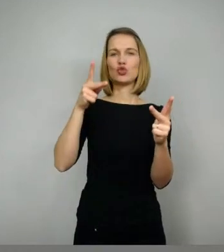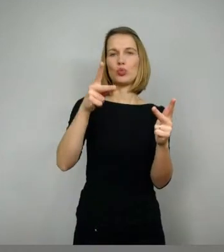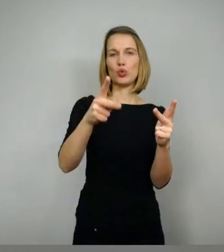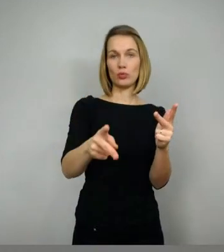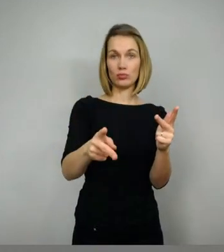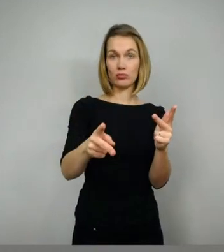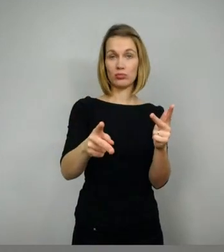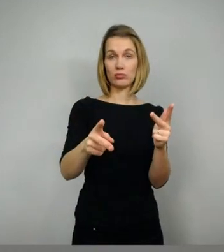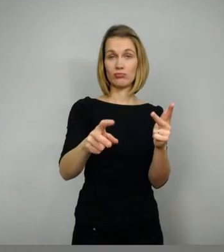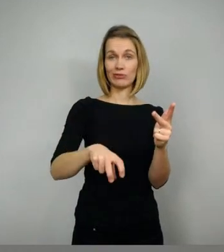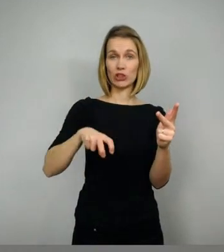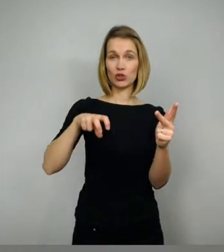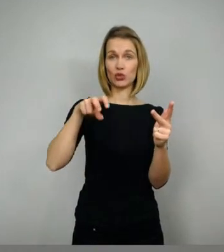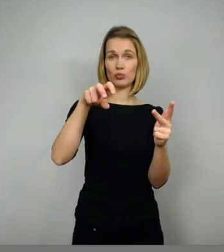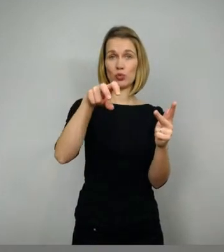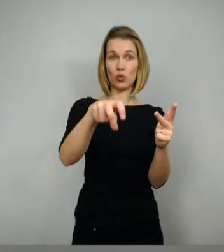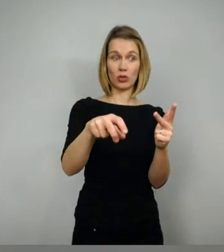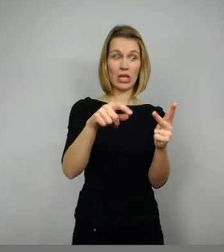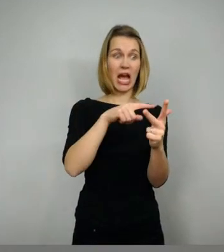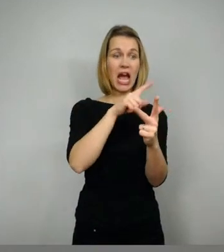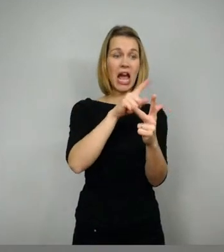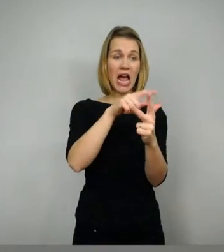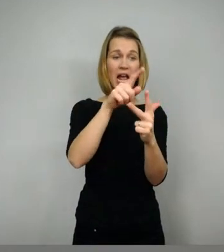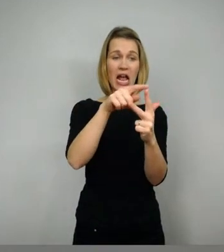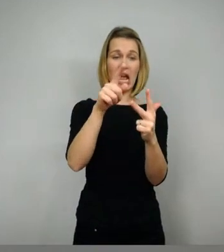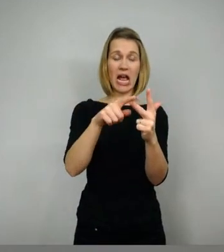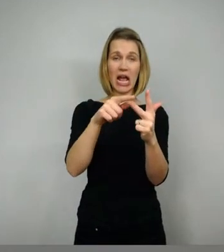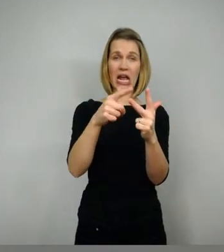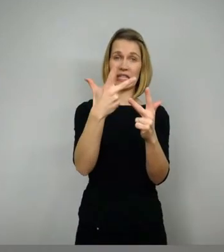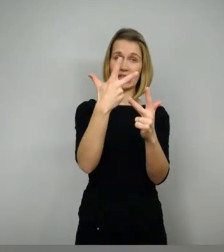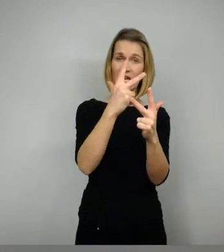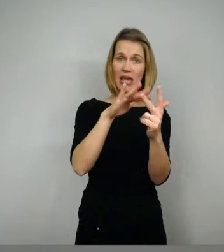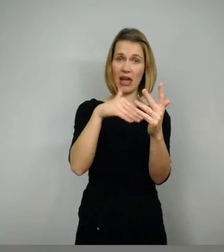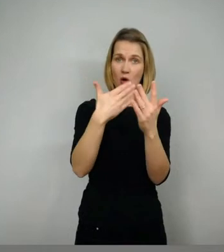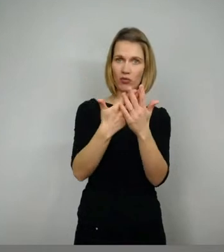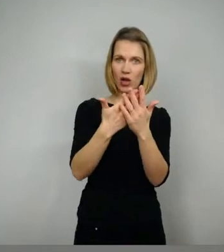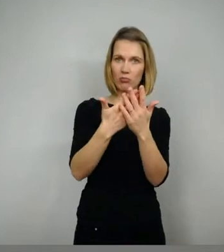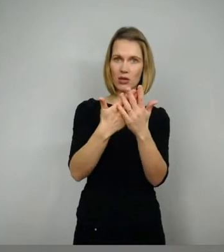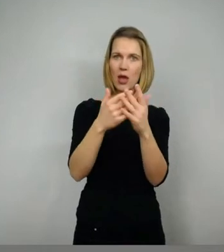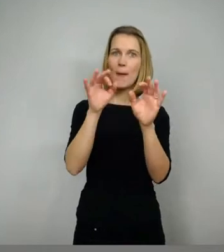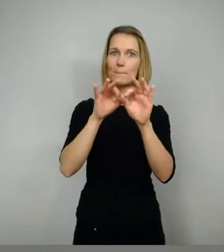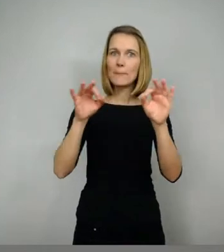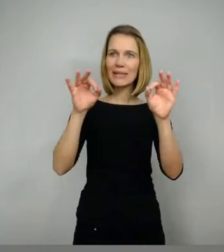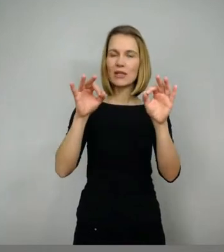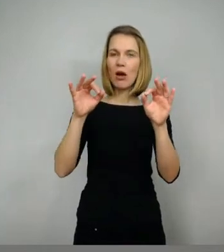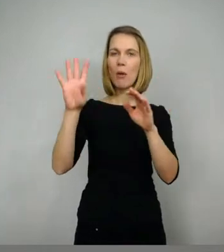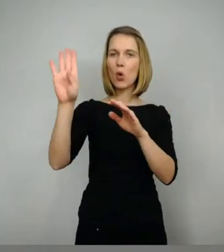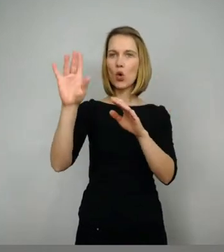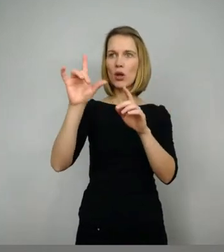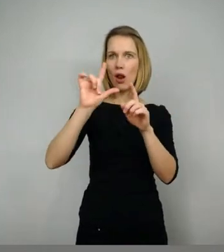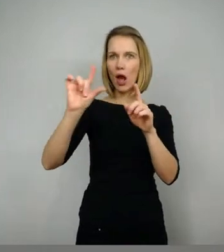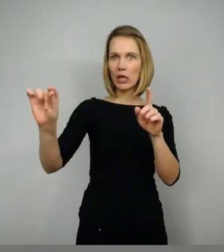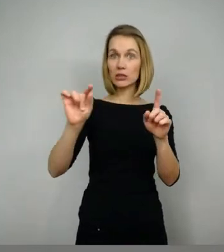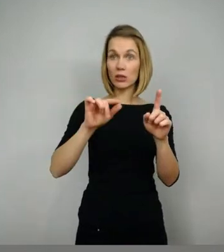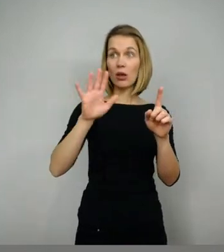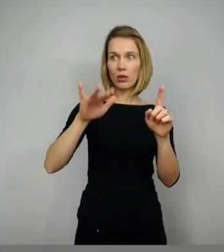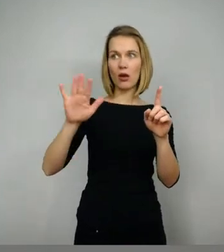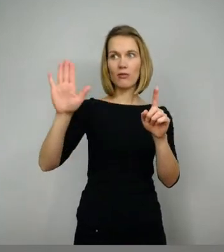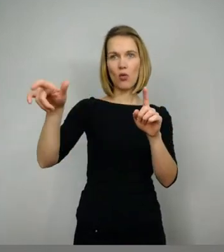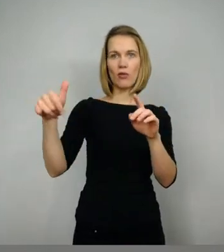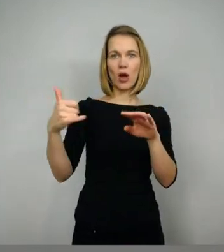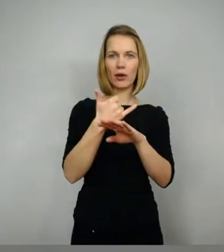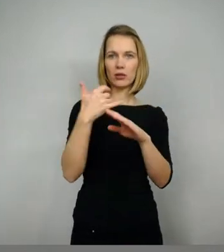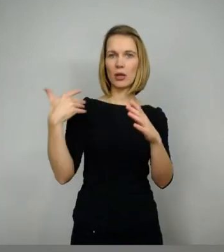Und nur wer diese drei, alle drei Aufgaben besser macht als Brünnhild, der darf sie am Ende heiraten. Hat bisher keiner geschafft und wenn man